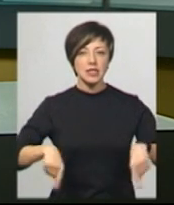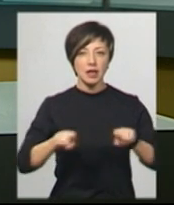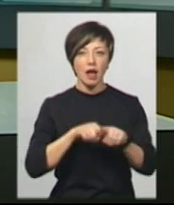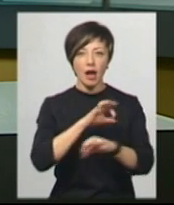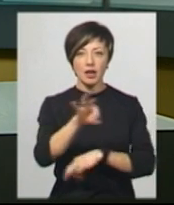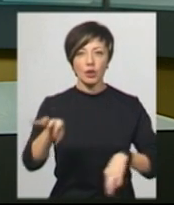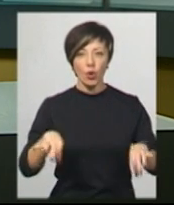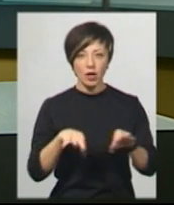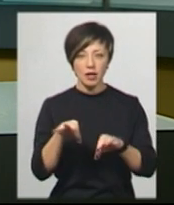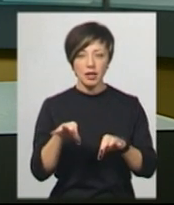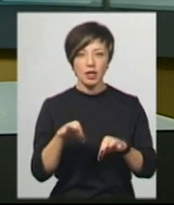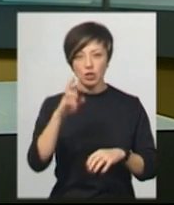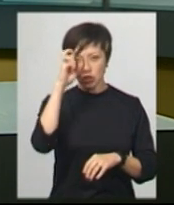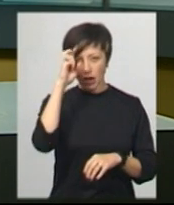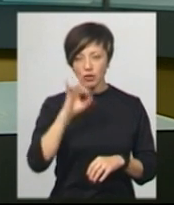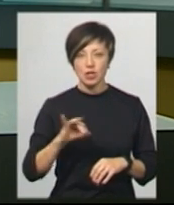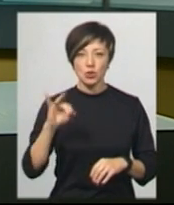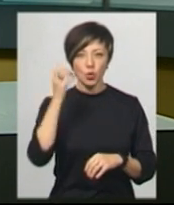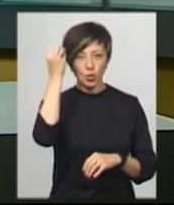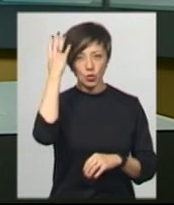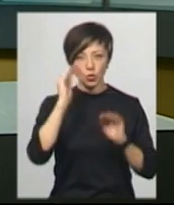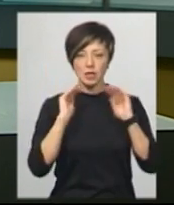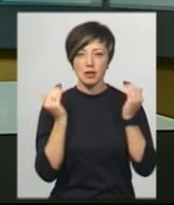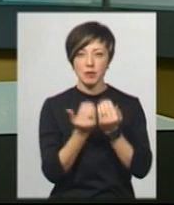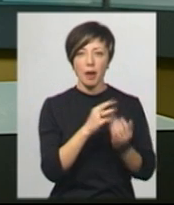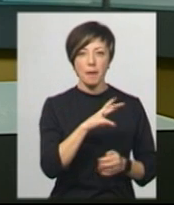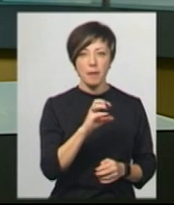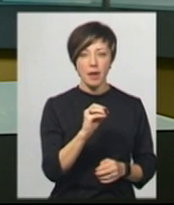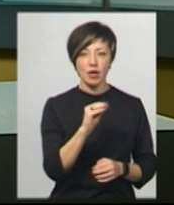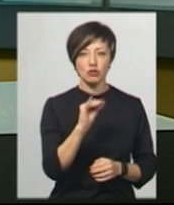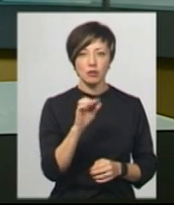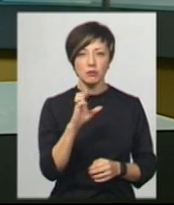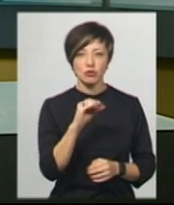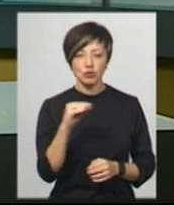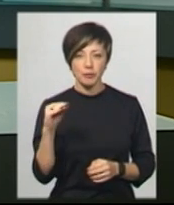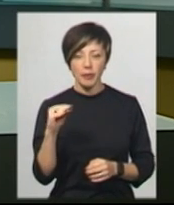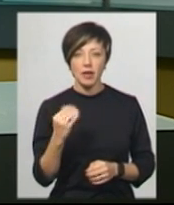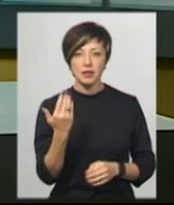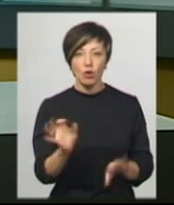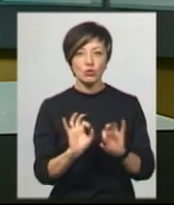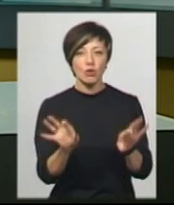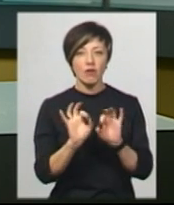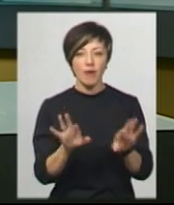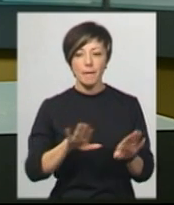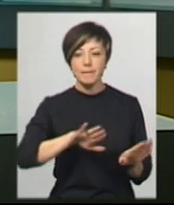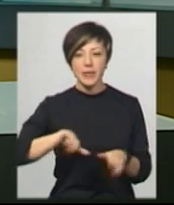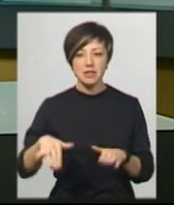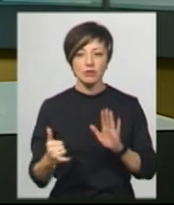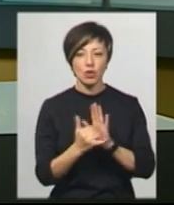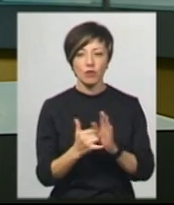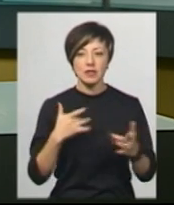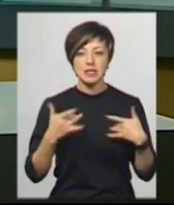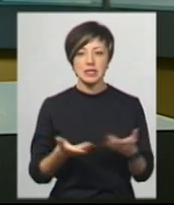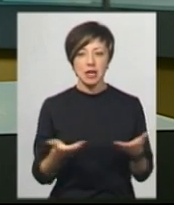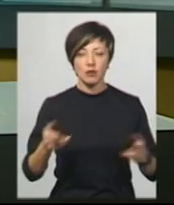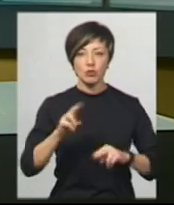археології державного історико-культурного заповідника Меджибіж Віктор Вєтров. За його словами, після встановлення сцени та